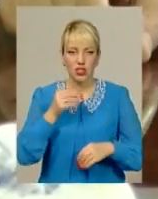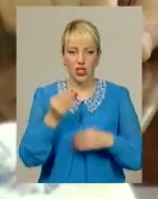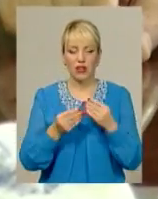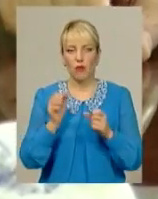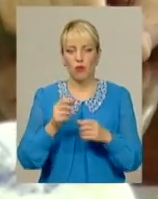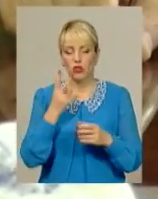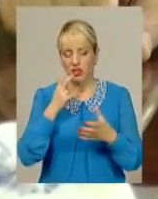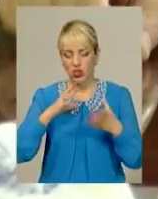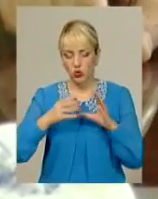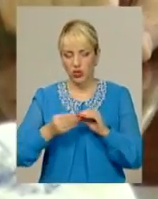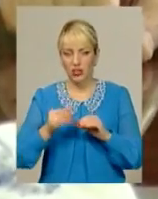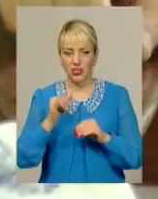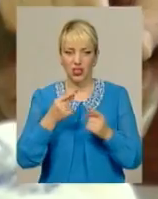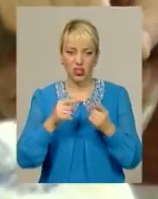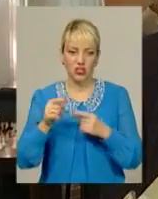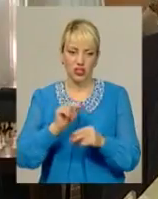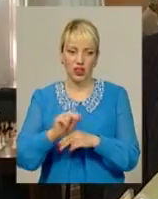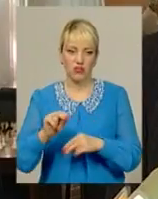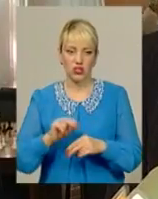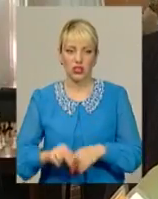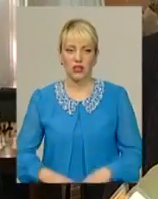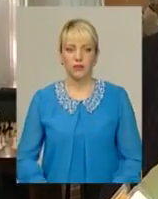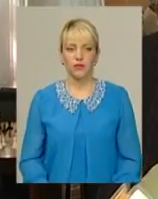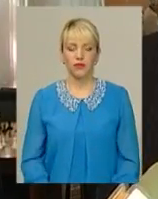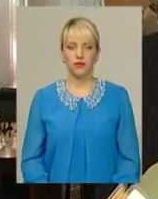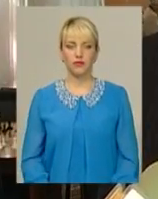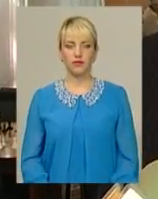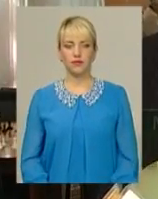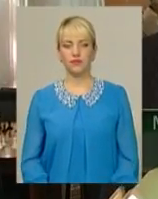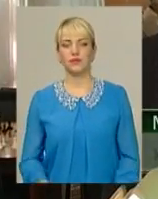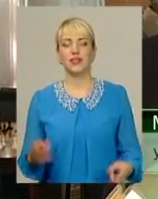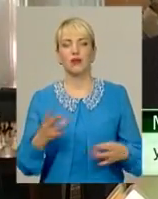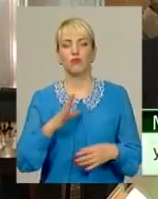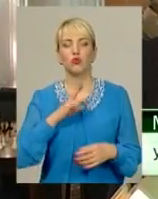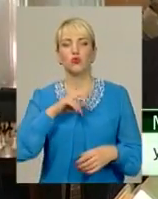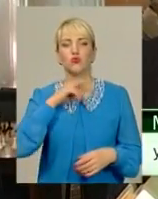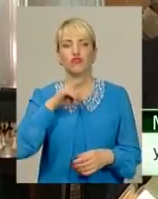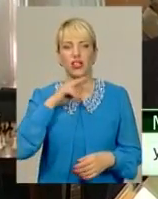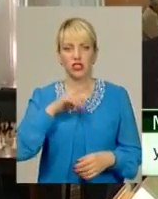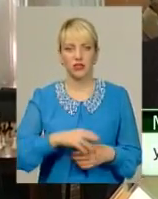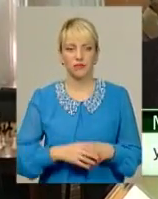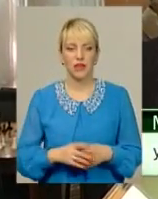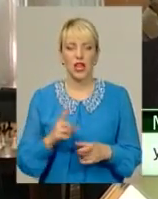може і результат показати, і інших навчити. По-перше, треба бути дуже уважним, бо шахи